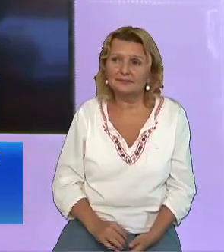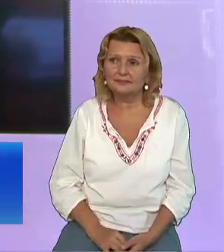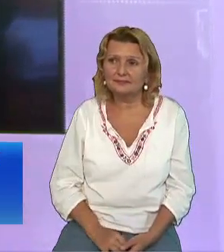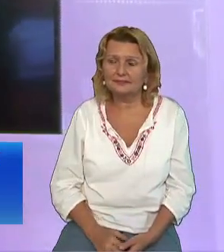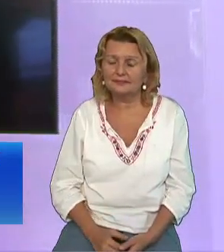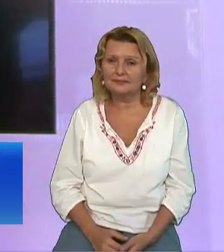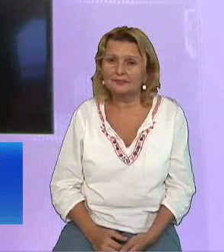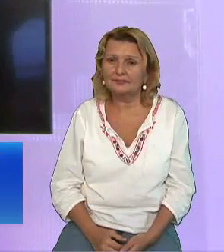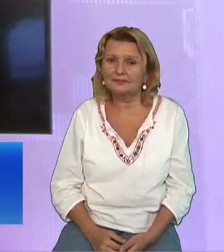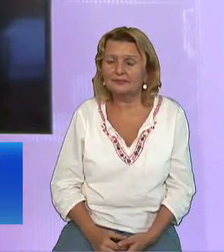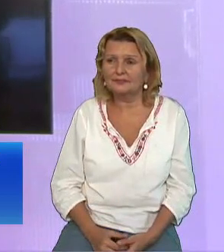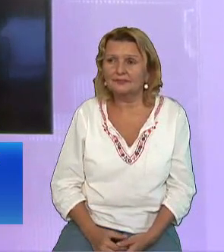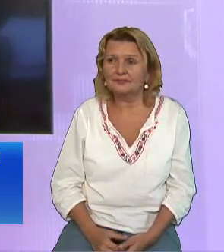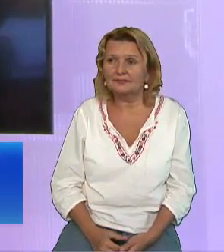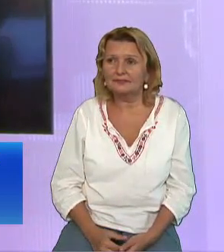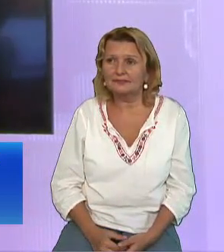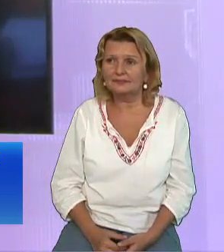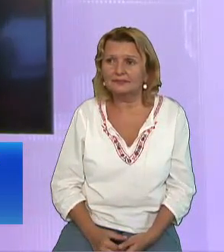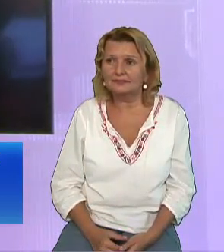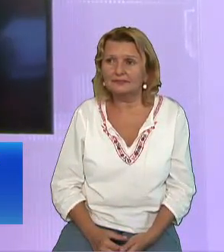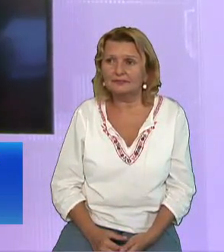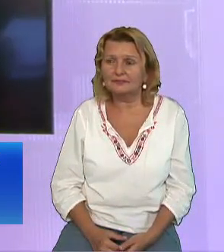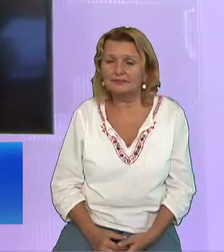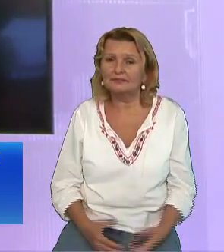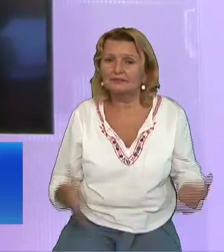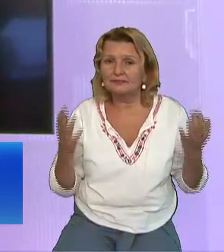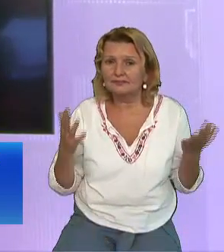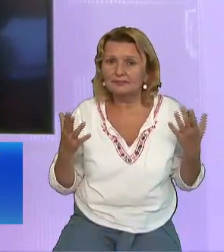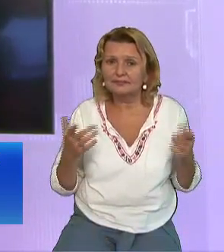Dragilor Aceasta este deosebirea între Dumnezeu și diavolul